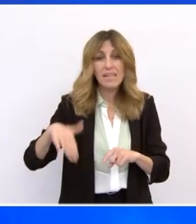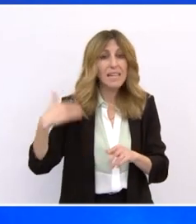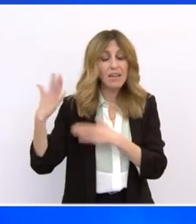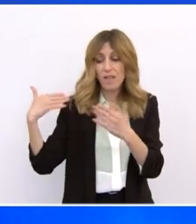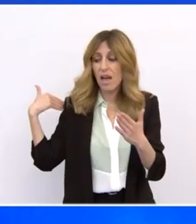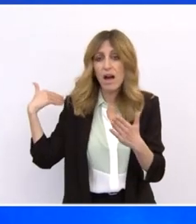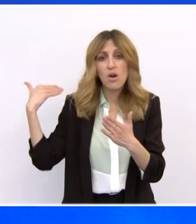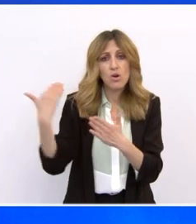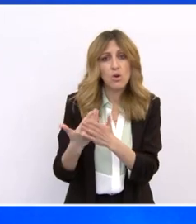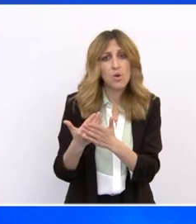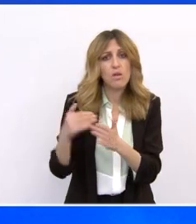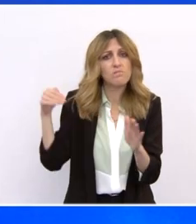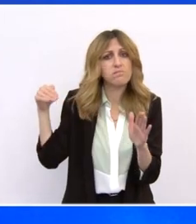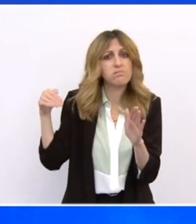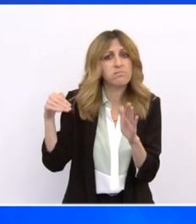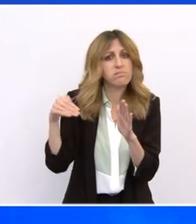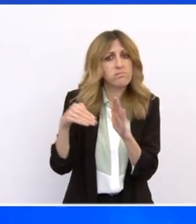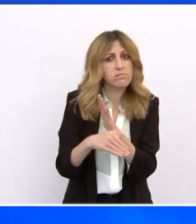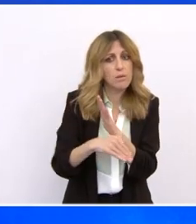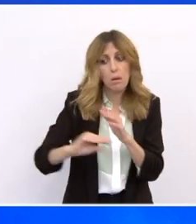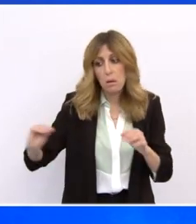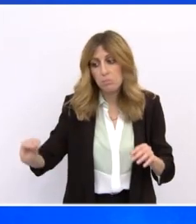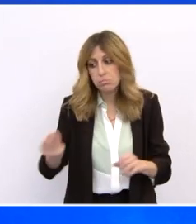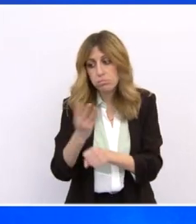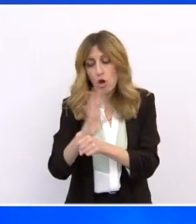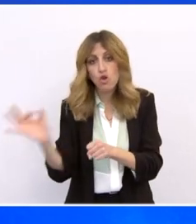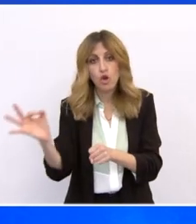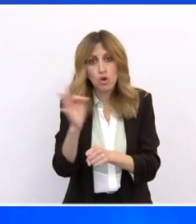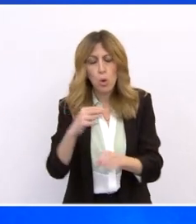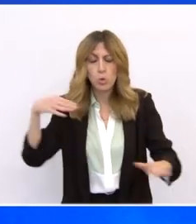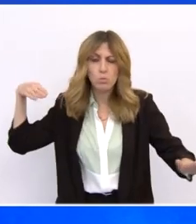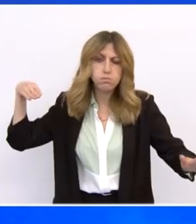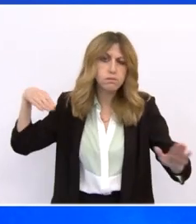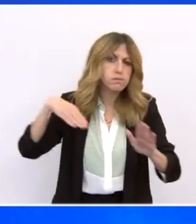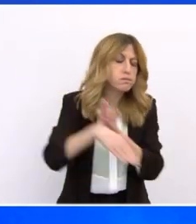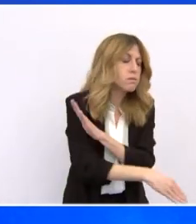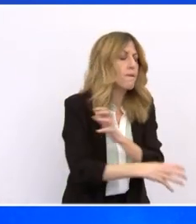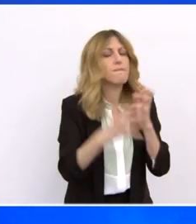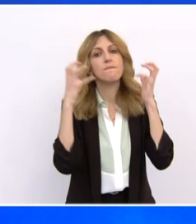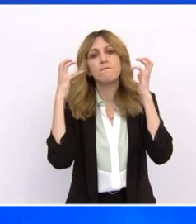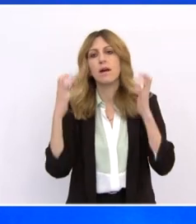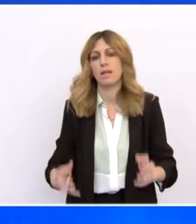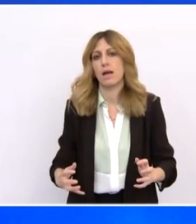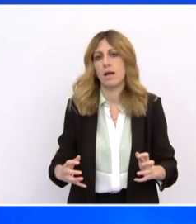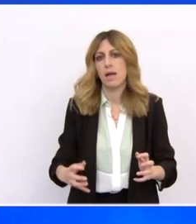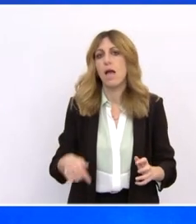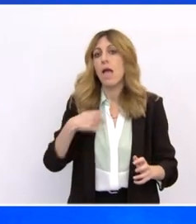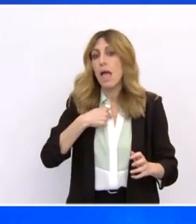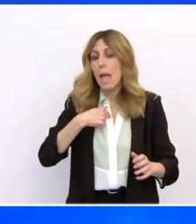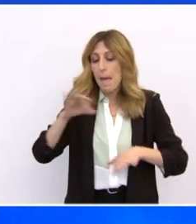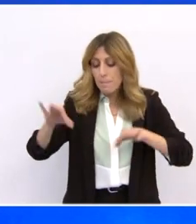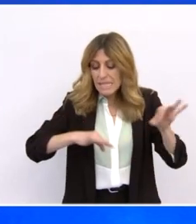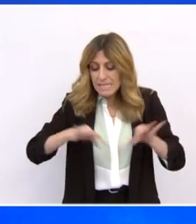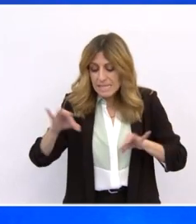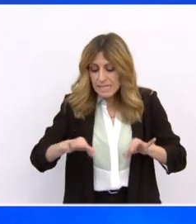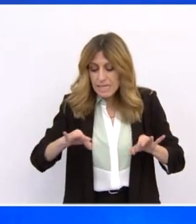λόγω της πανδημίας του COVID-19. Σε αυτό το πλαίσιο, το Εθνικό Σχέδιο Ανάκαμψης αποσκοπεί στο ανακινητοποίηση και